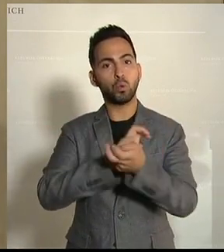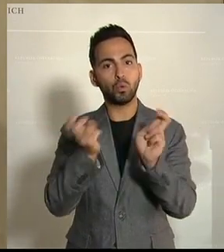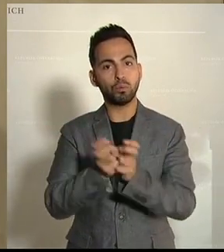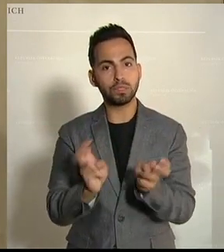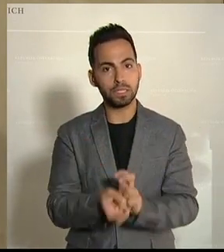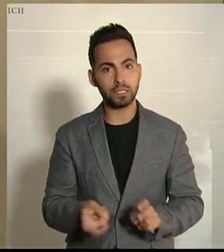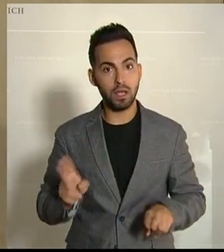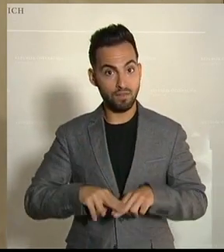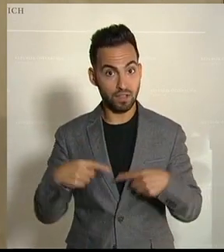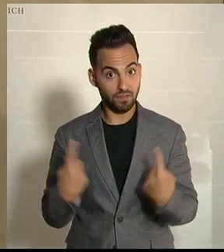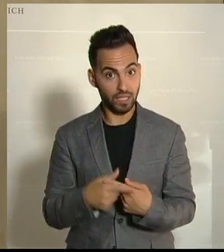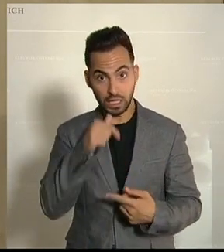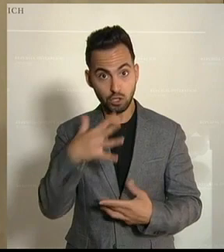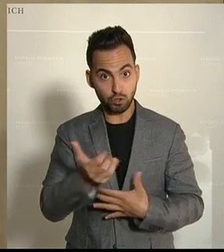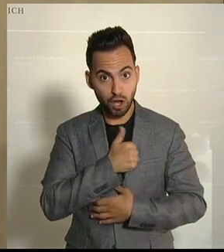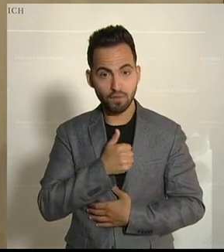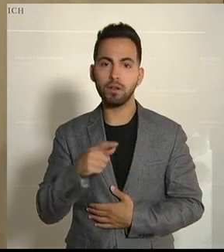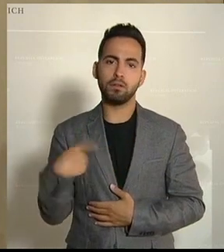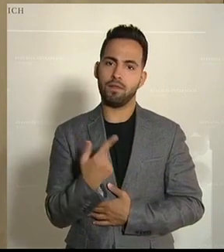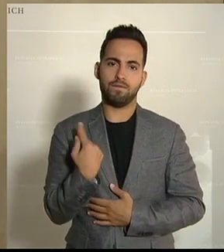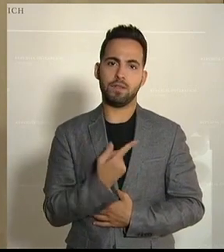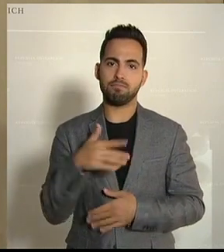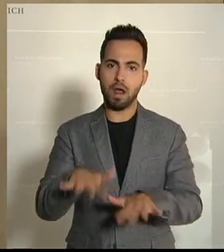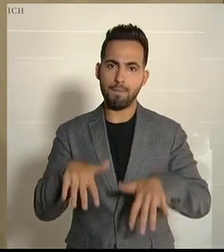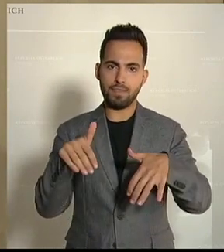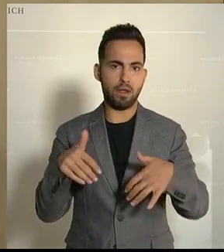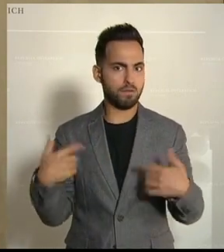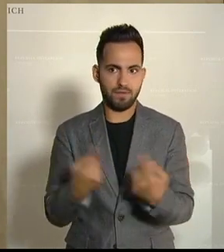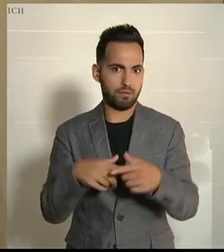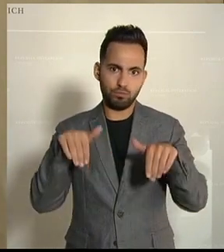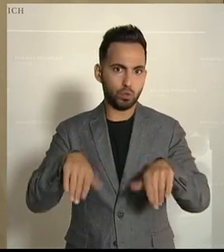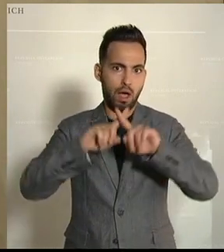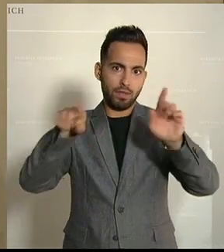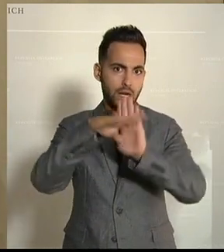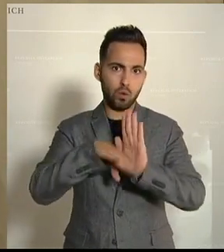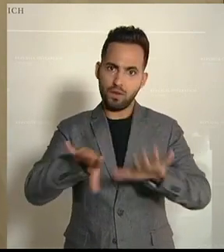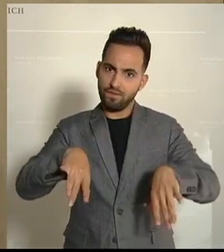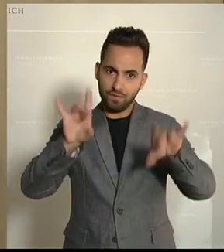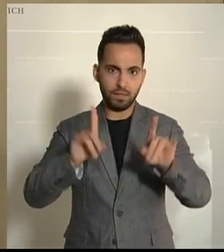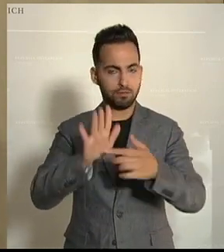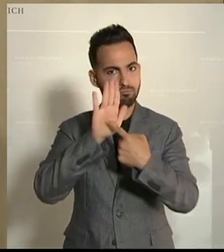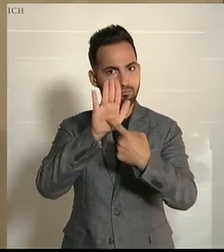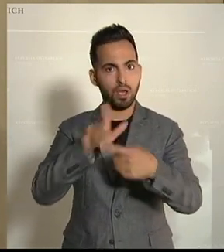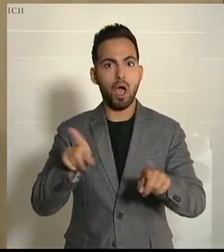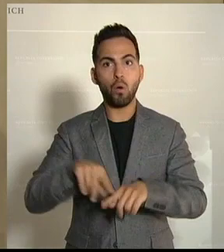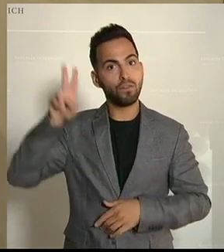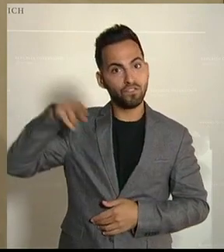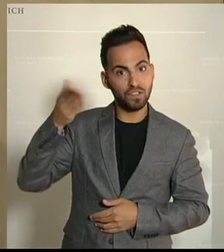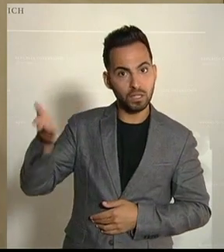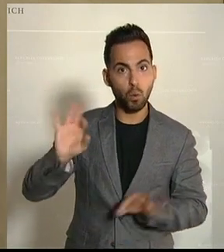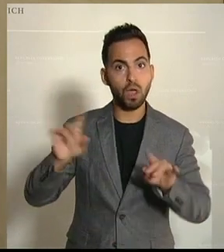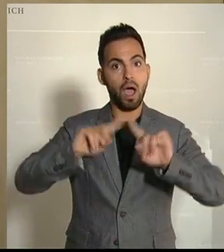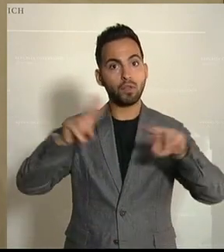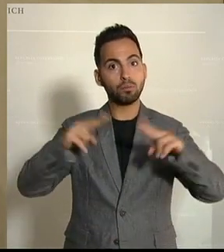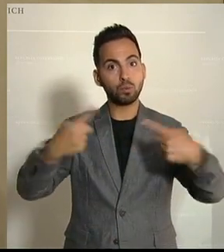her wären, dann müssten wir letztendlich als Parlamentarier und als Gesetzgeber hier andere Regelungen finden, um letztendlich auch Wien oder andere